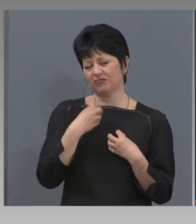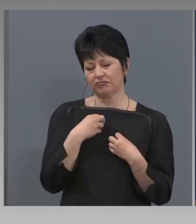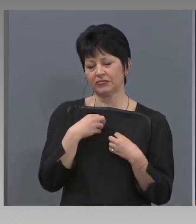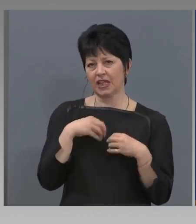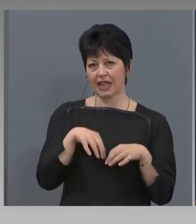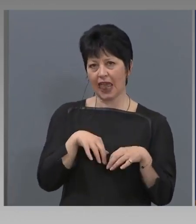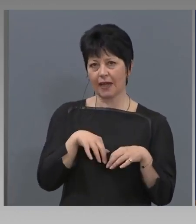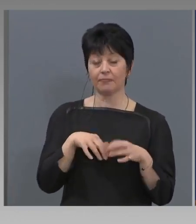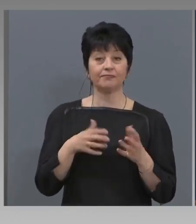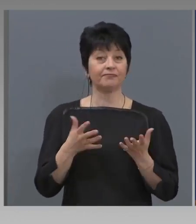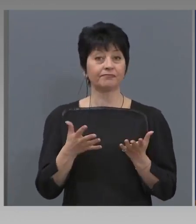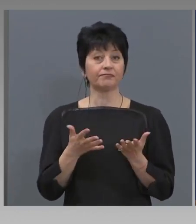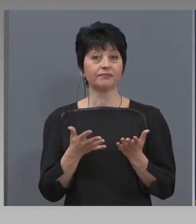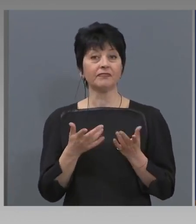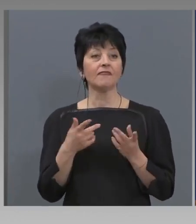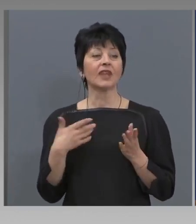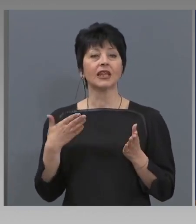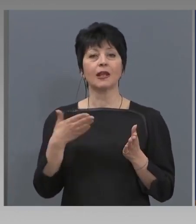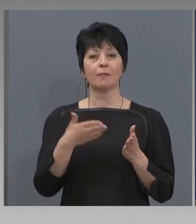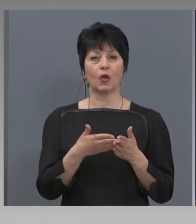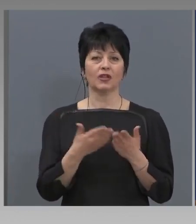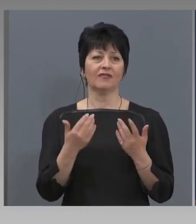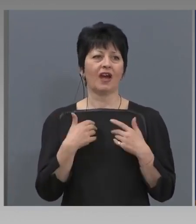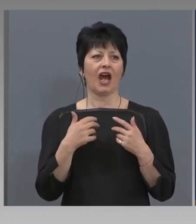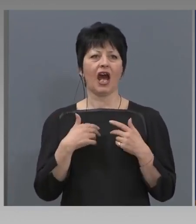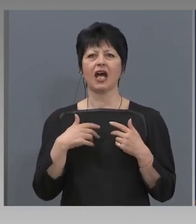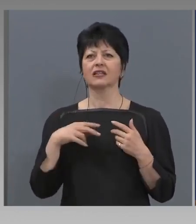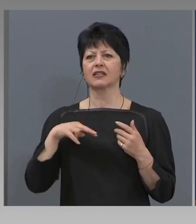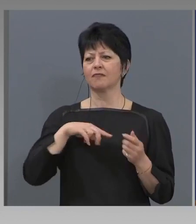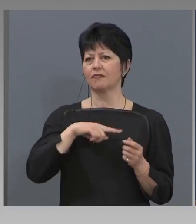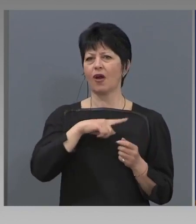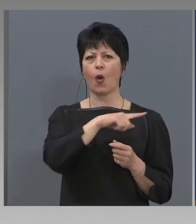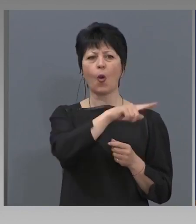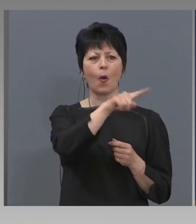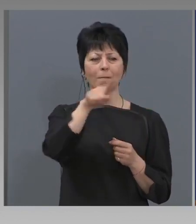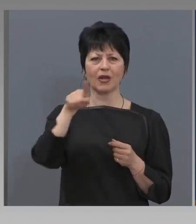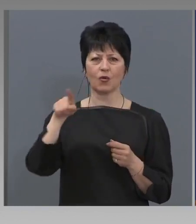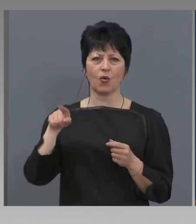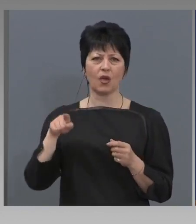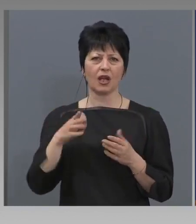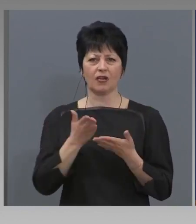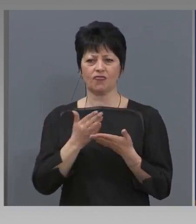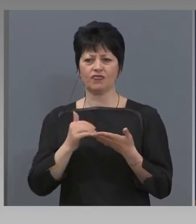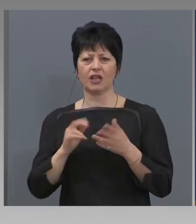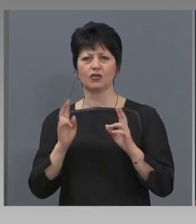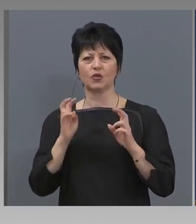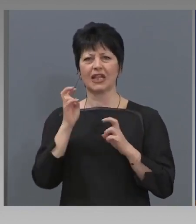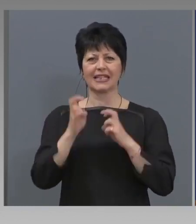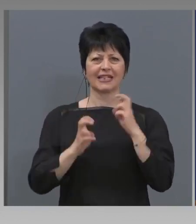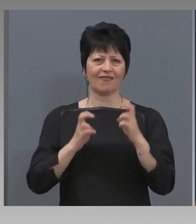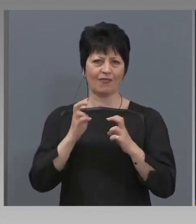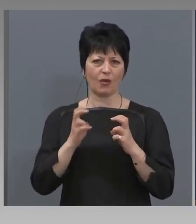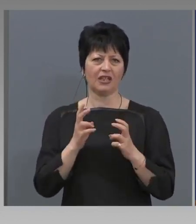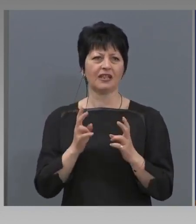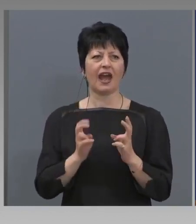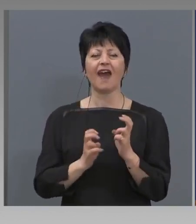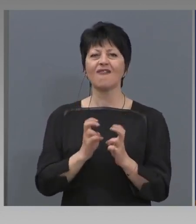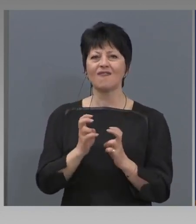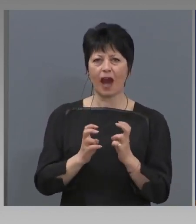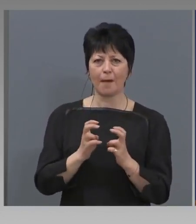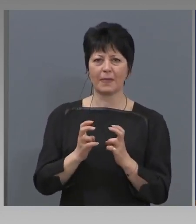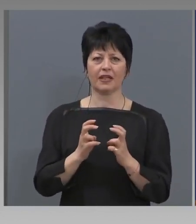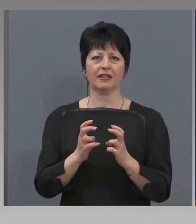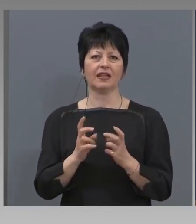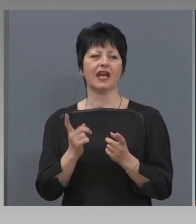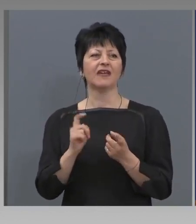Напротив, аз съм обиколил сигурно огромната част от заводите, предприятията, фабриките и в